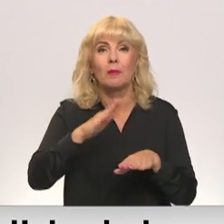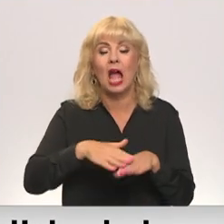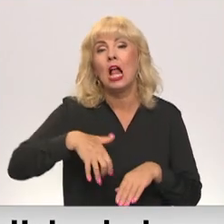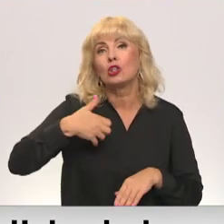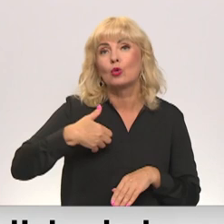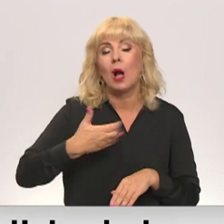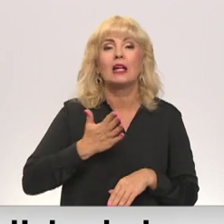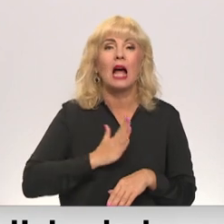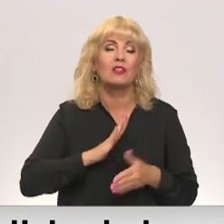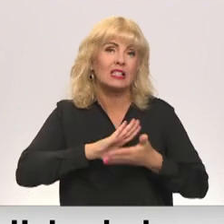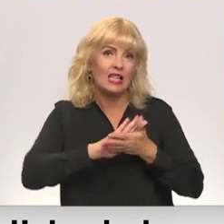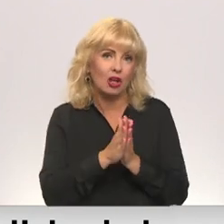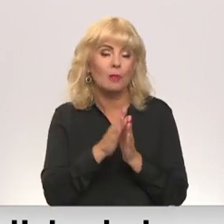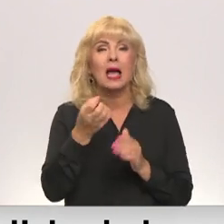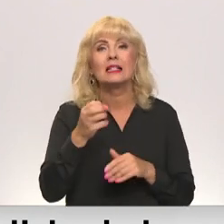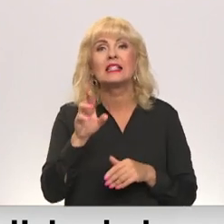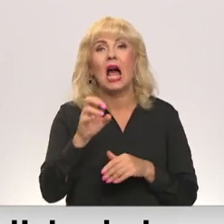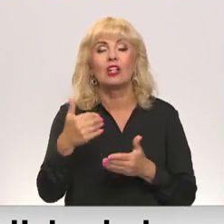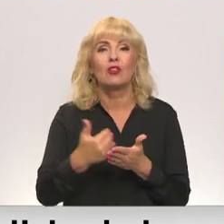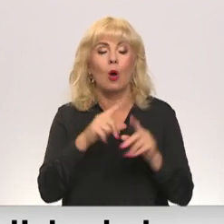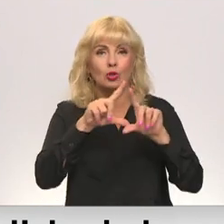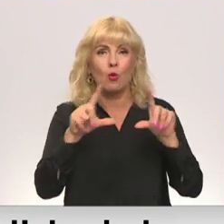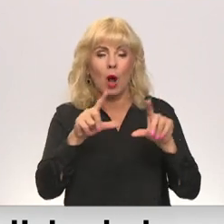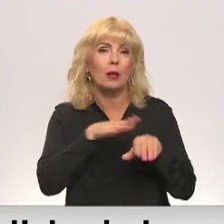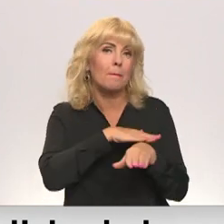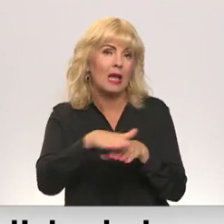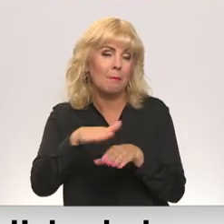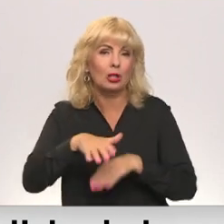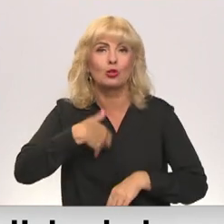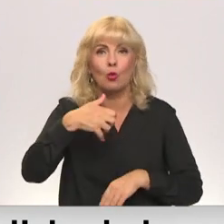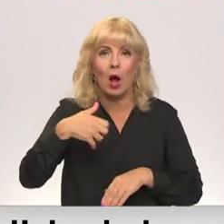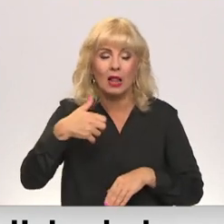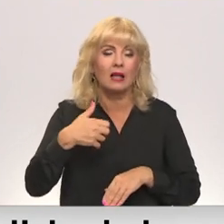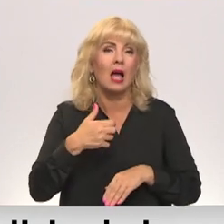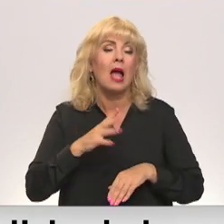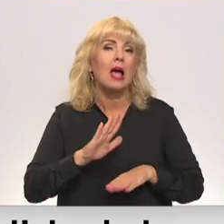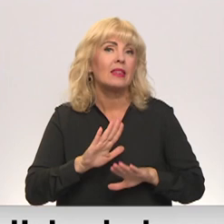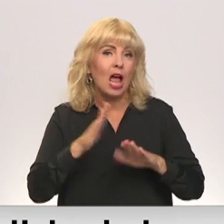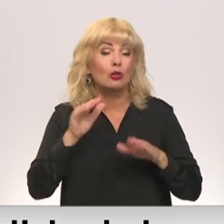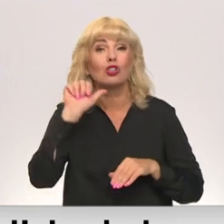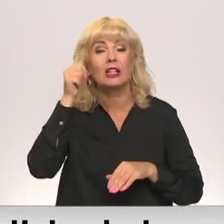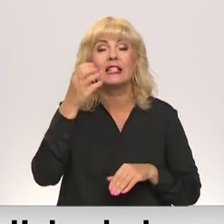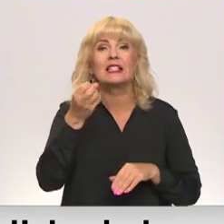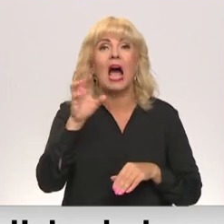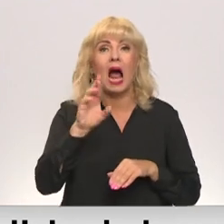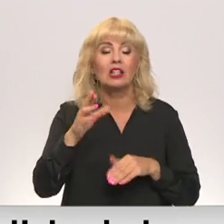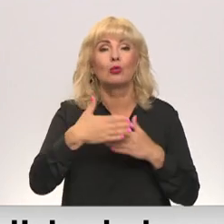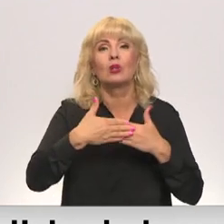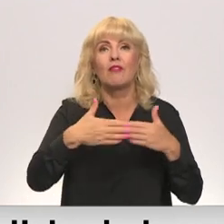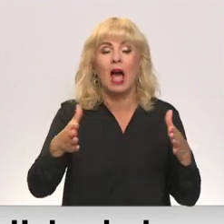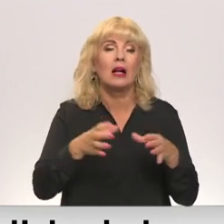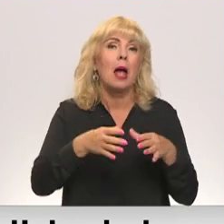jādzīvo lielā saspiestībā, Carnikavas jauno skolu piepildīt ar skolēniem neizdošoties. Rīt Carnikavā durvis vērs